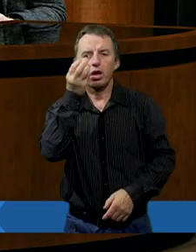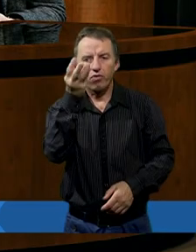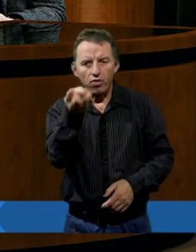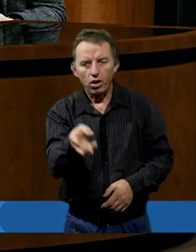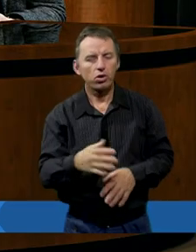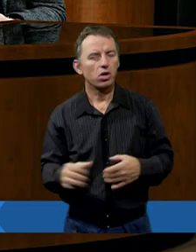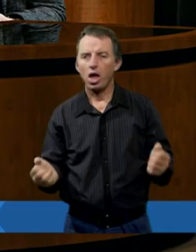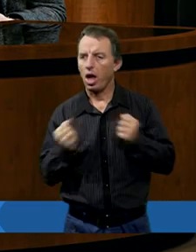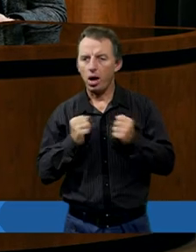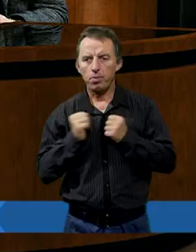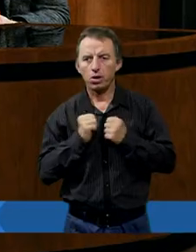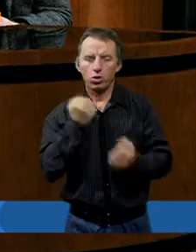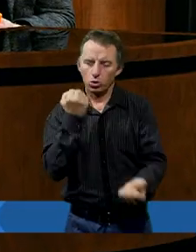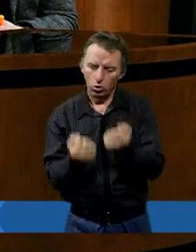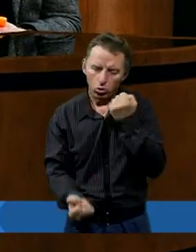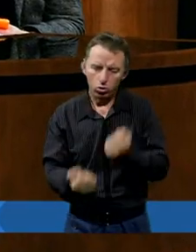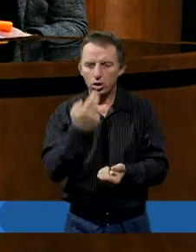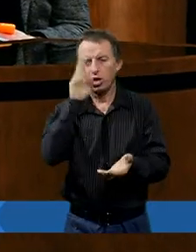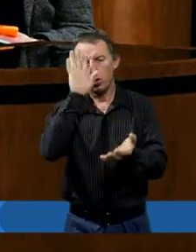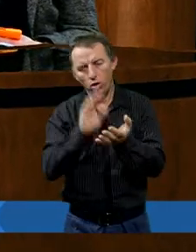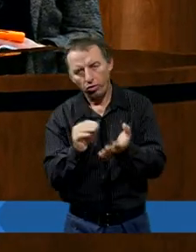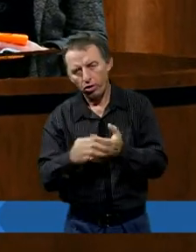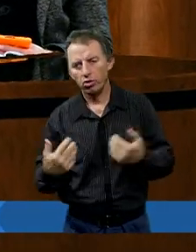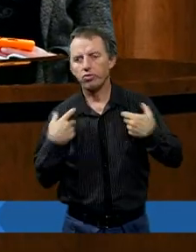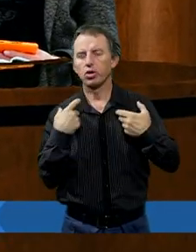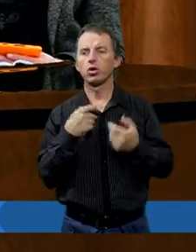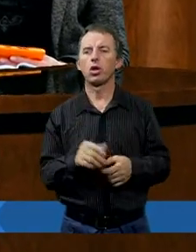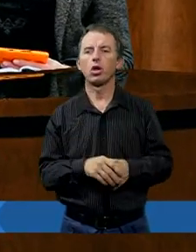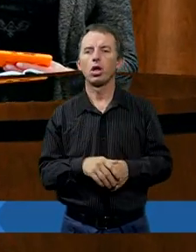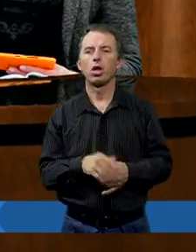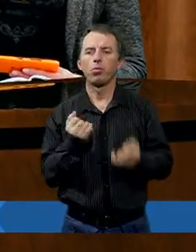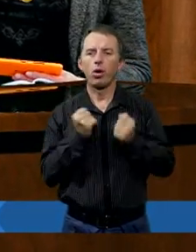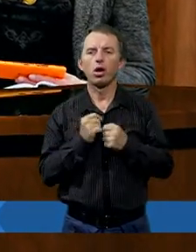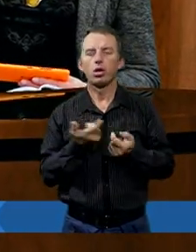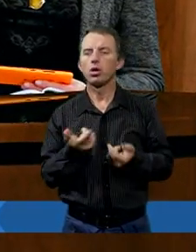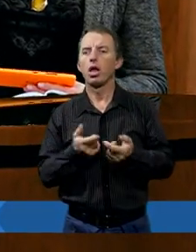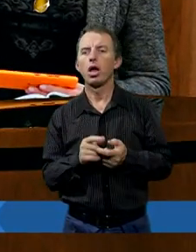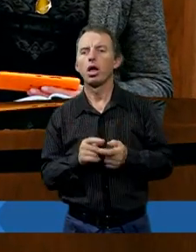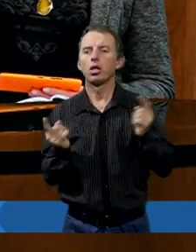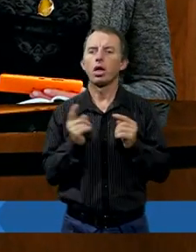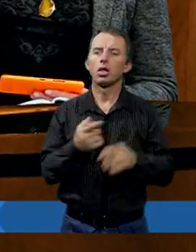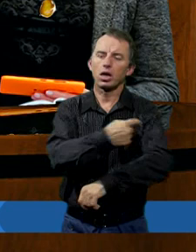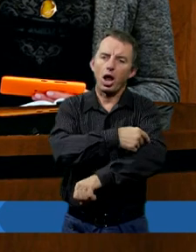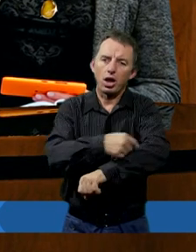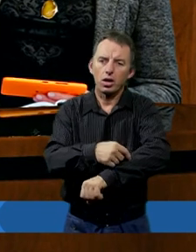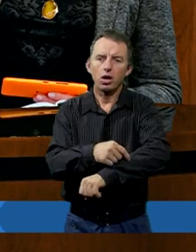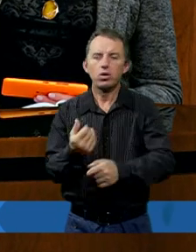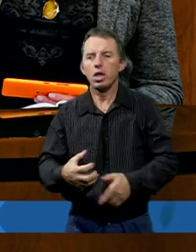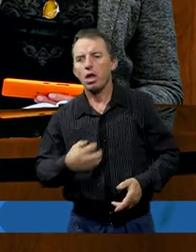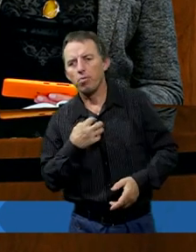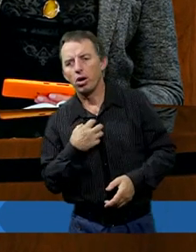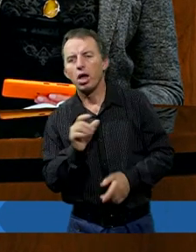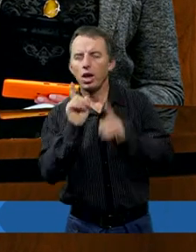Nie bać się też trudnych doświadczeń w życiu. Czasami my się boimy, żebyśmy nie upali, nie zranili się, żeby nie